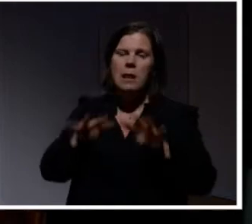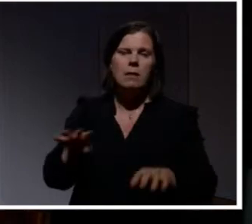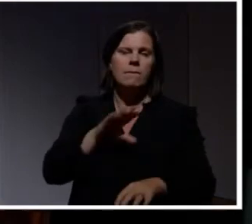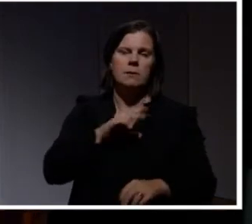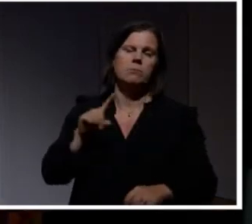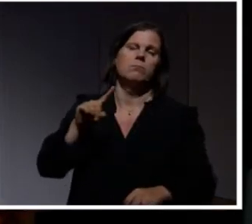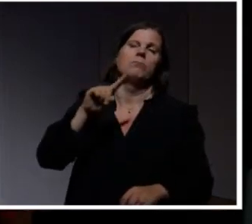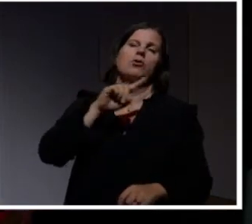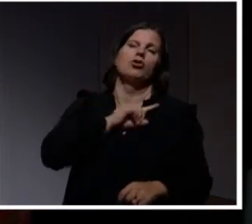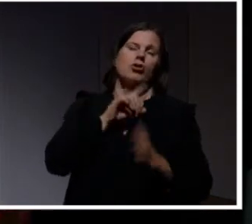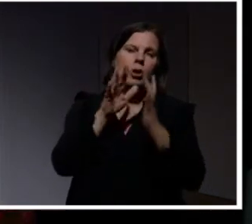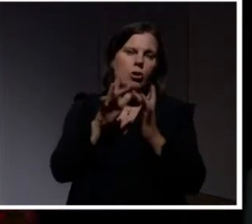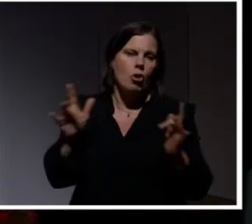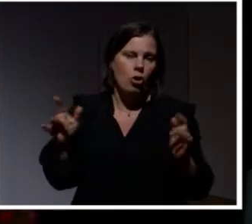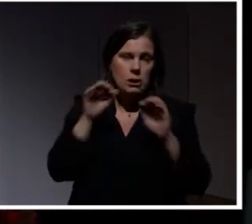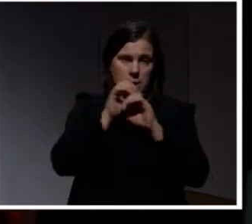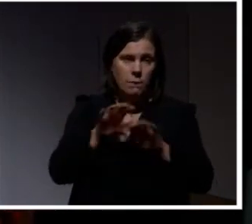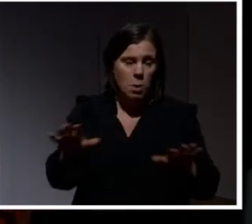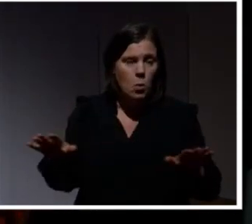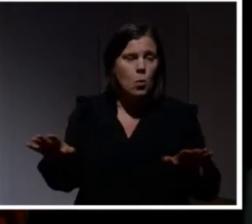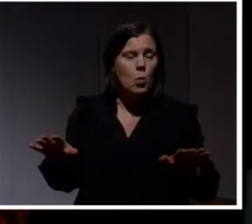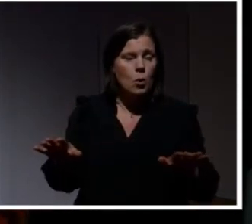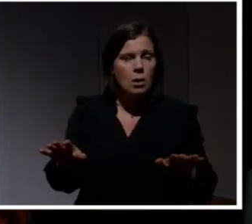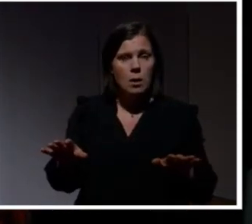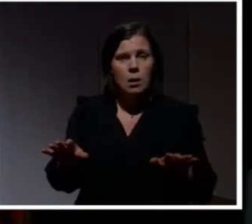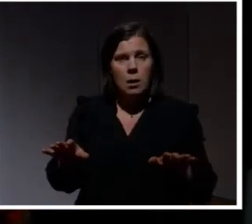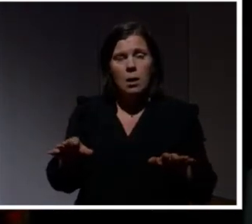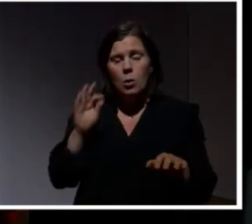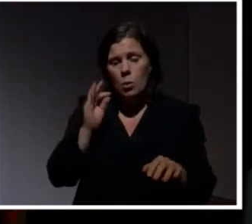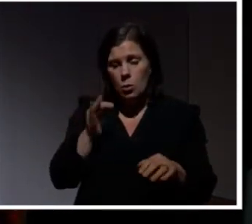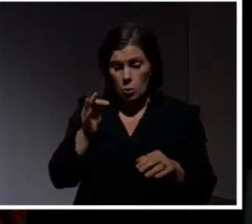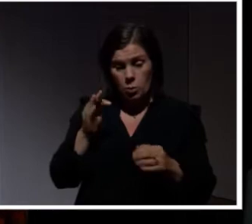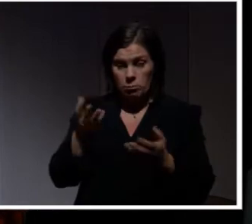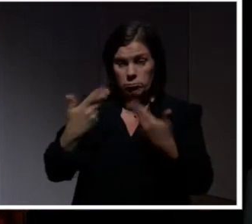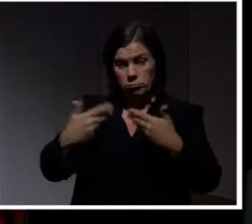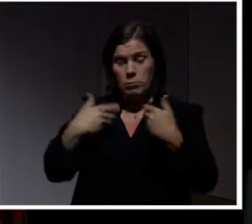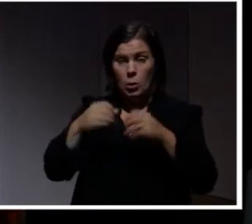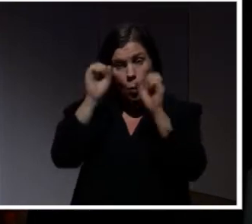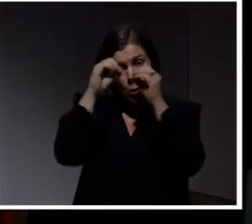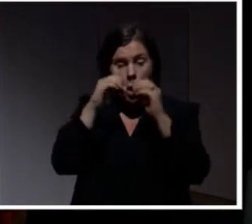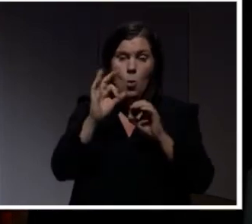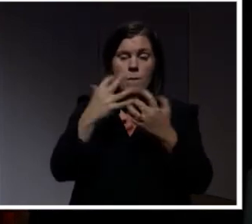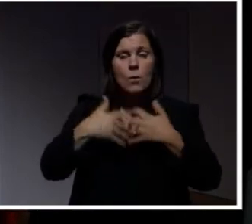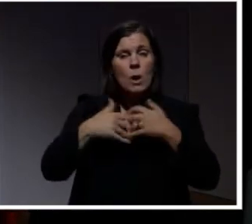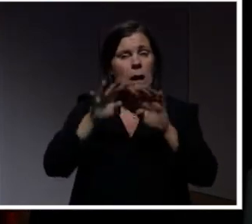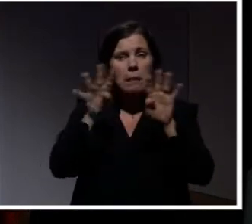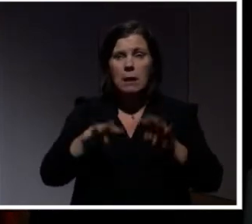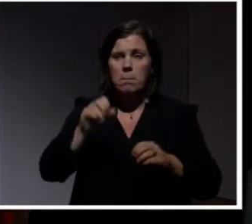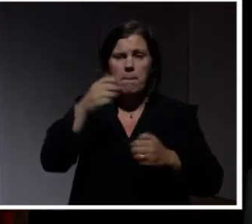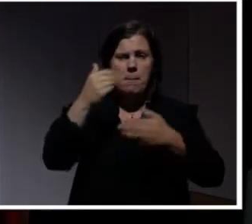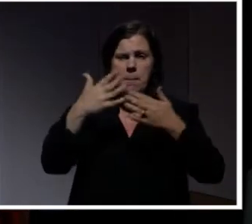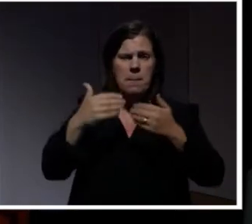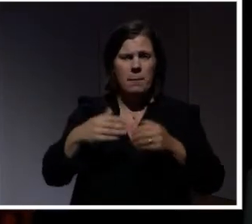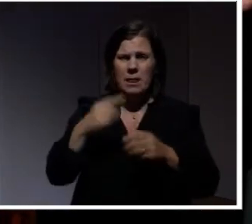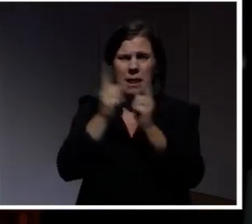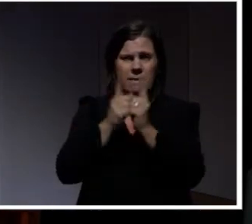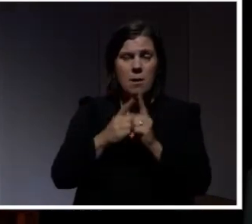mycket gratis information. Och tillgå just att hur... Jag menar, försök googla bara hur funkar internet. Jag lovar, ni kommer få massor med